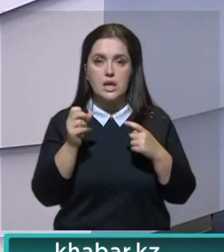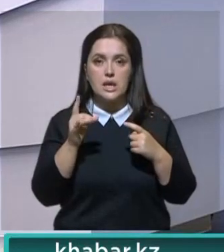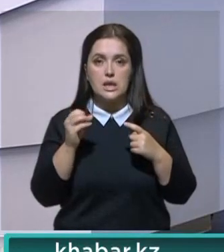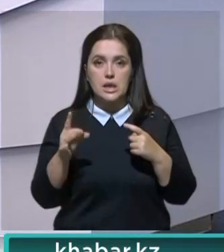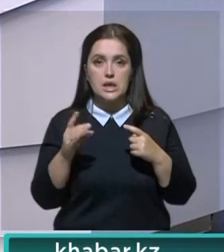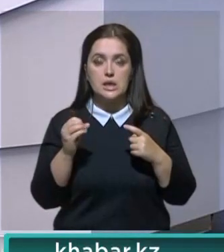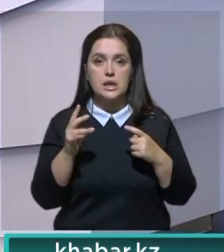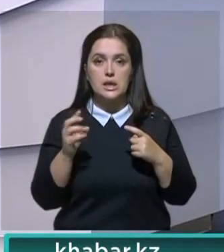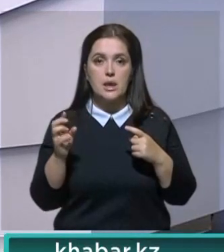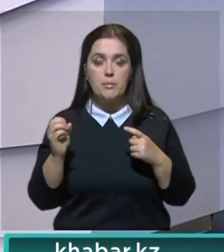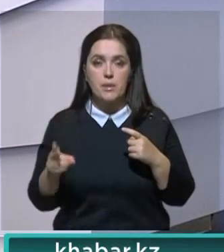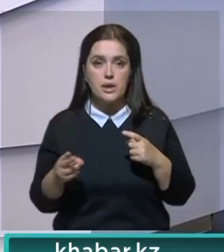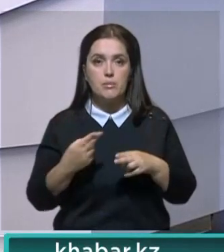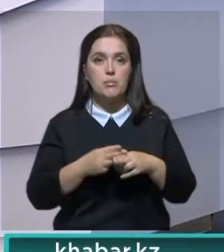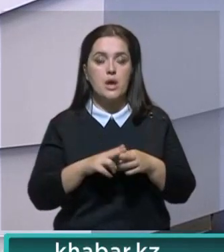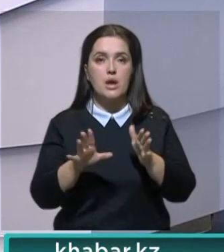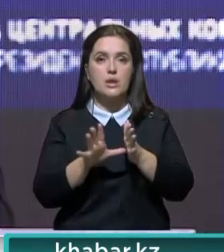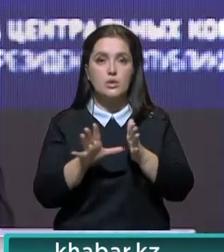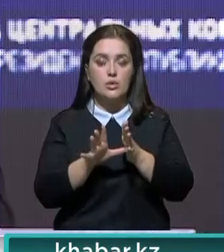который является подсистемой электронной биржи труда.